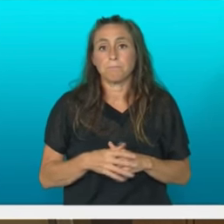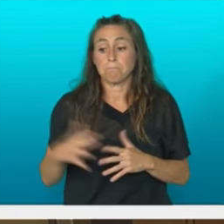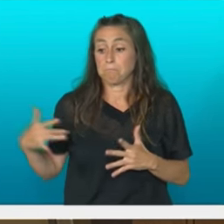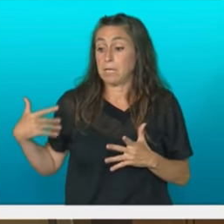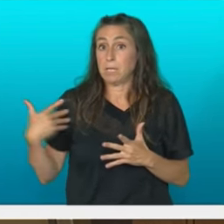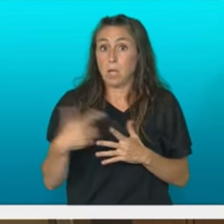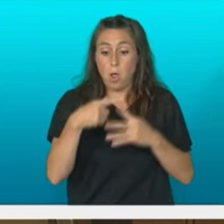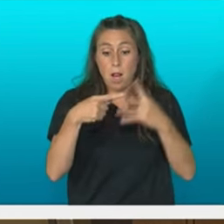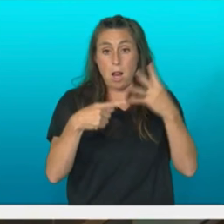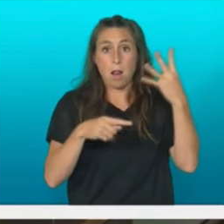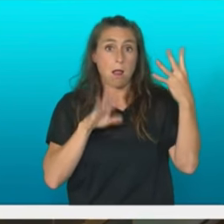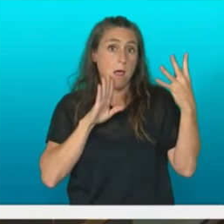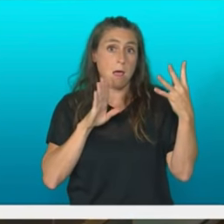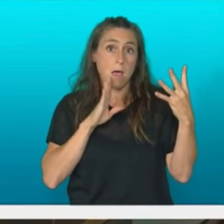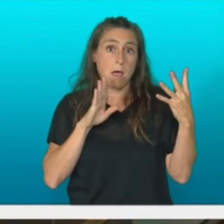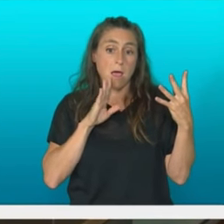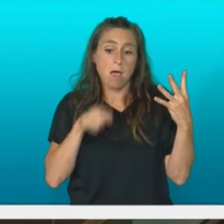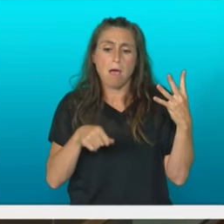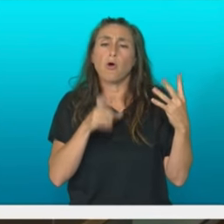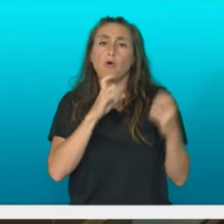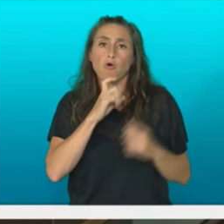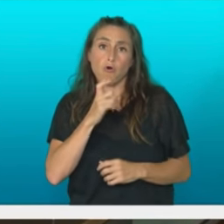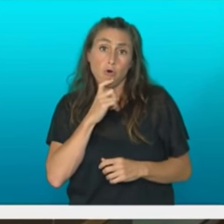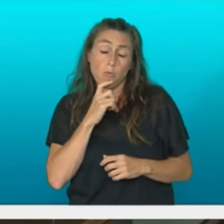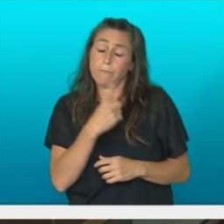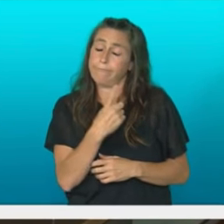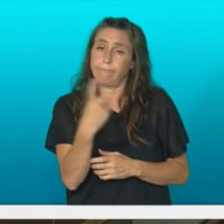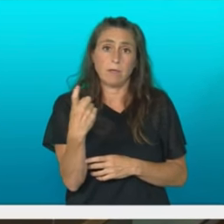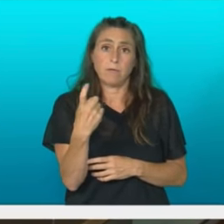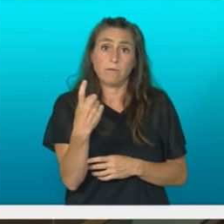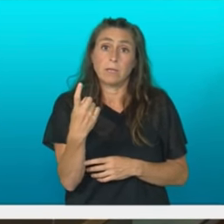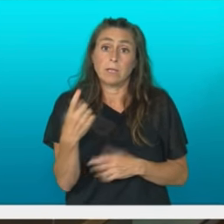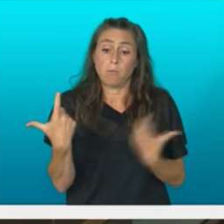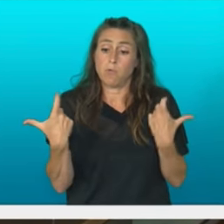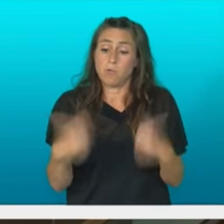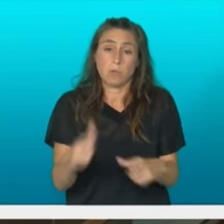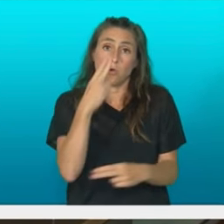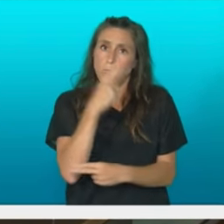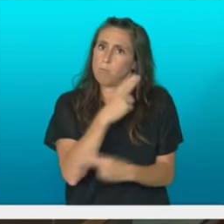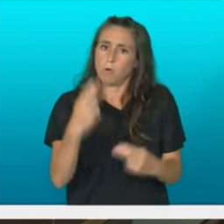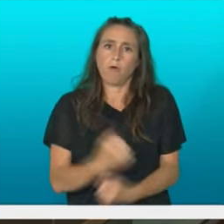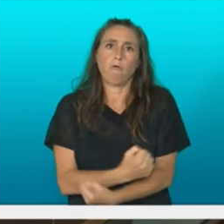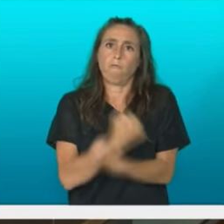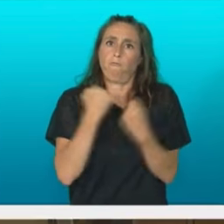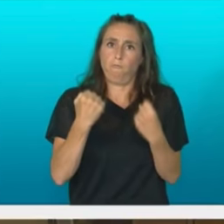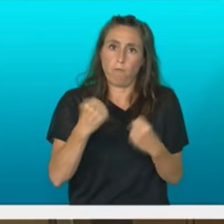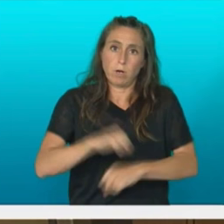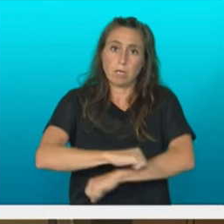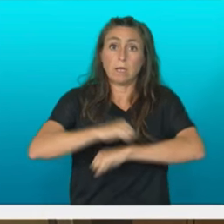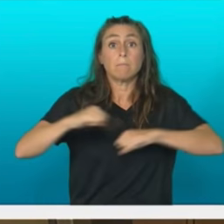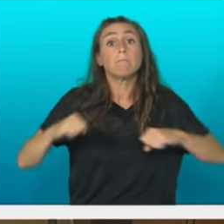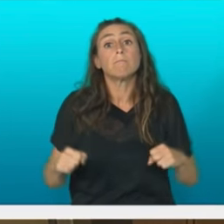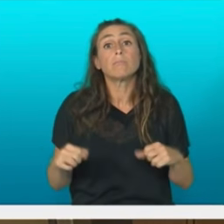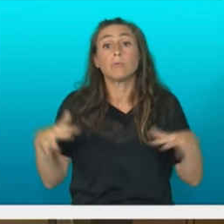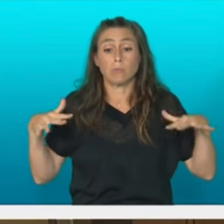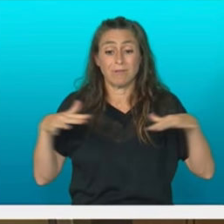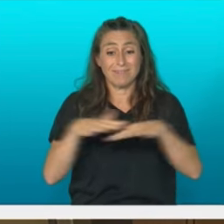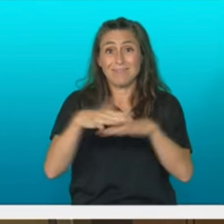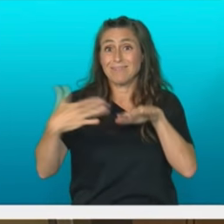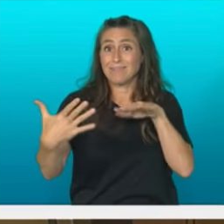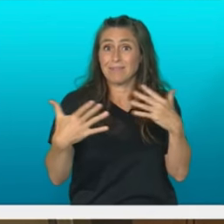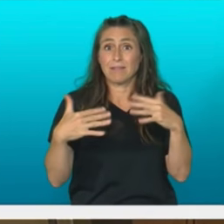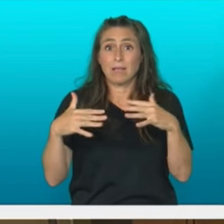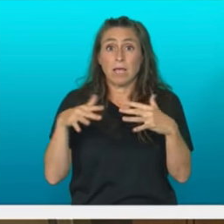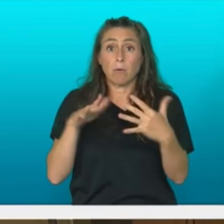berriro azpimarratu nahi nuke sektore publiko indartzu baten behar segurtasun sare publikoa zabaltzea ezinbestekoa da